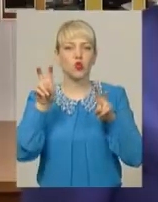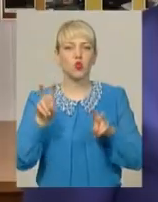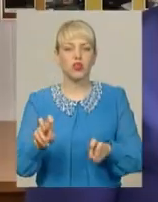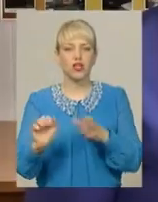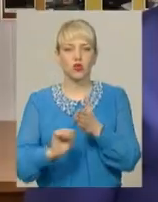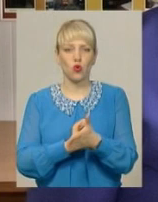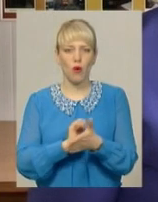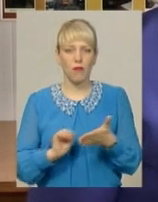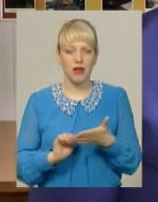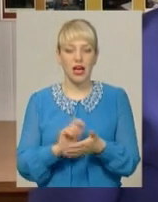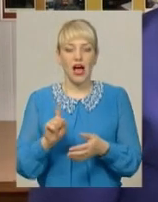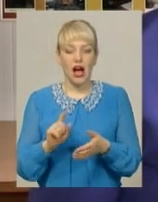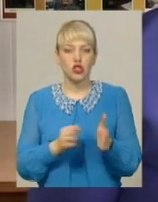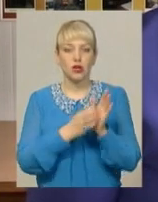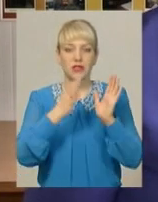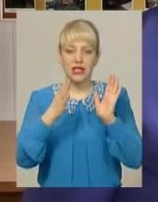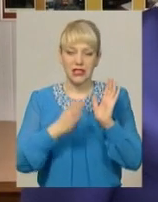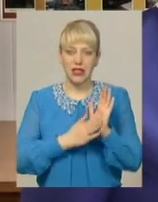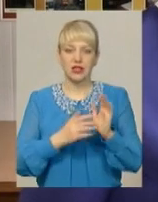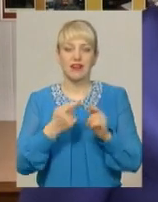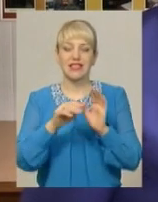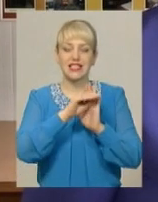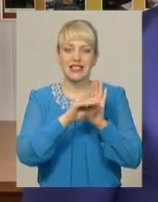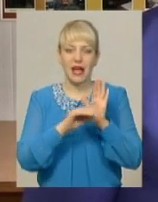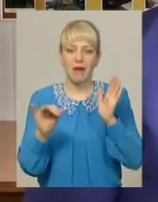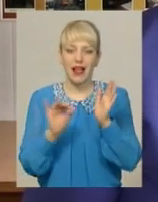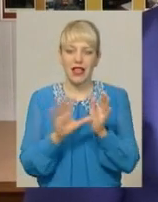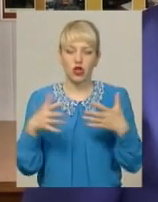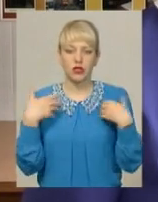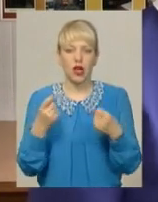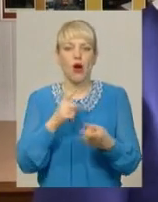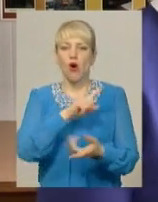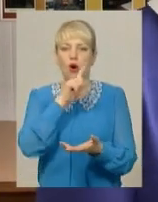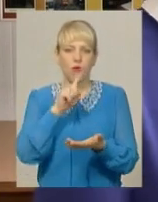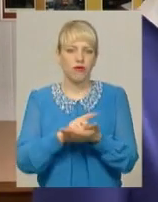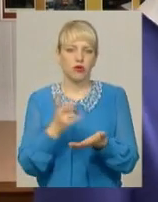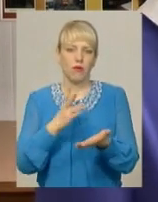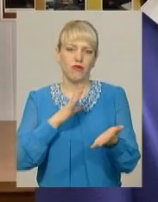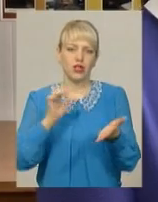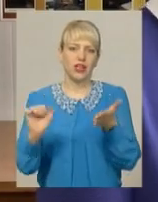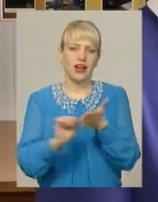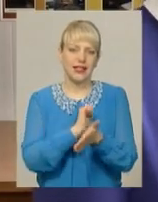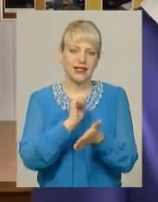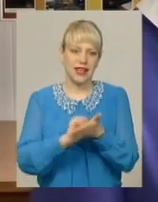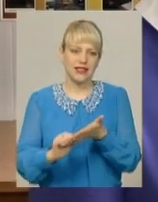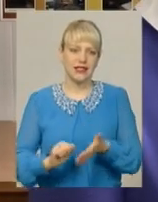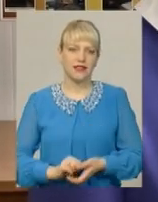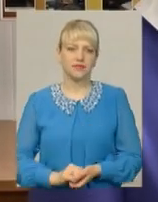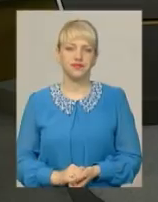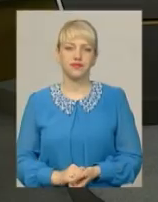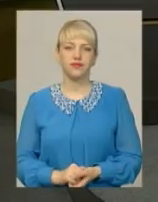А щоб зарістуватися в систему електронного здоров'я, потрібна обов'язкова умова – наявність ліцензій на медичну практику в будь-якому закладі охорони здоров'я.